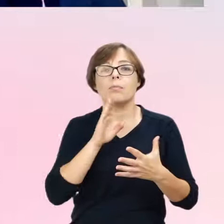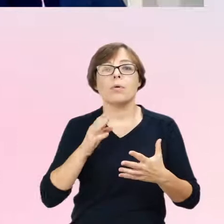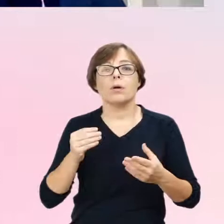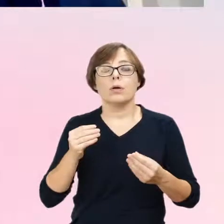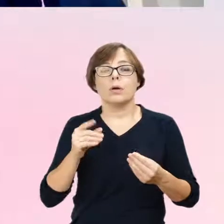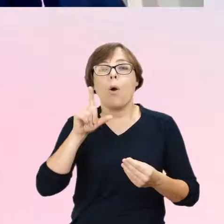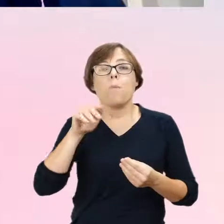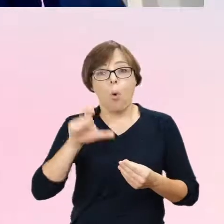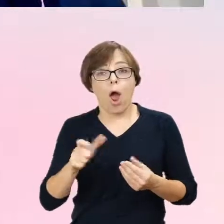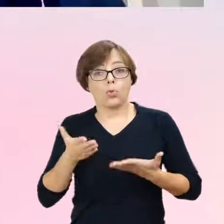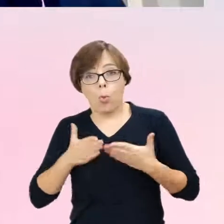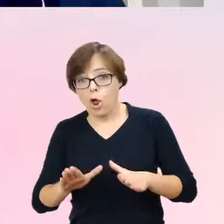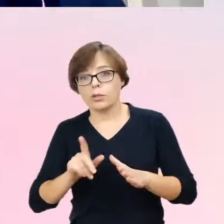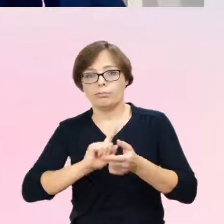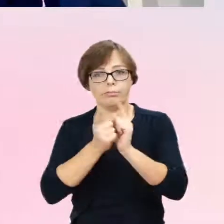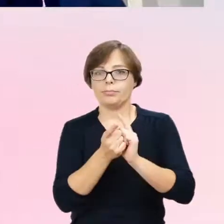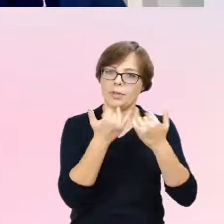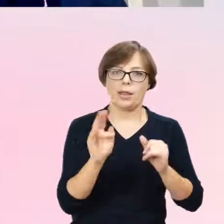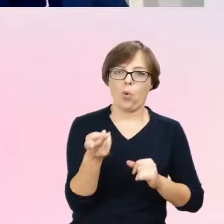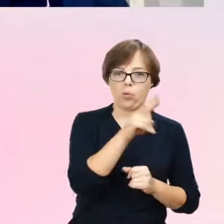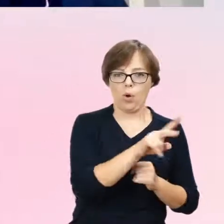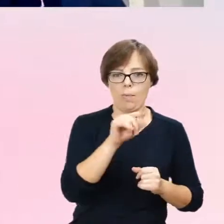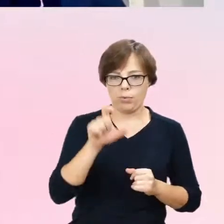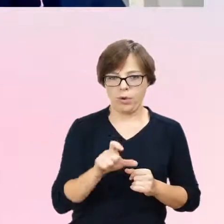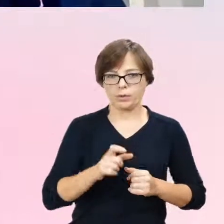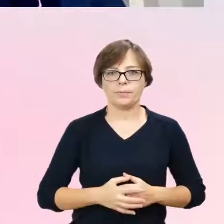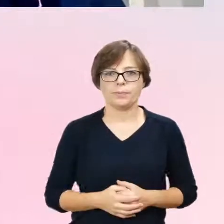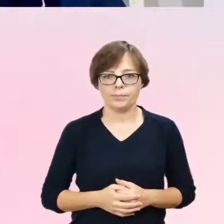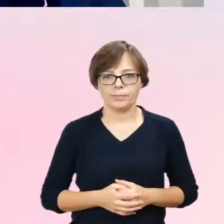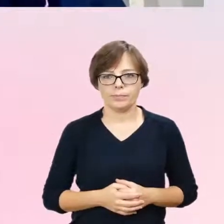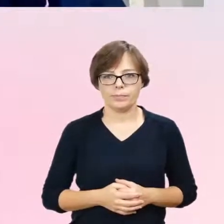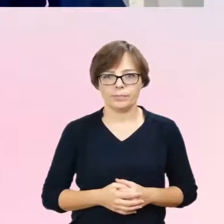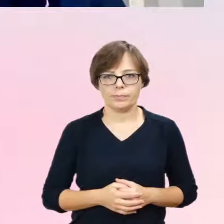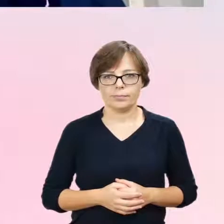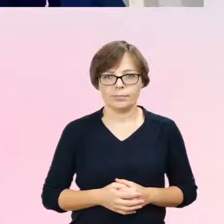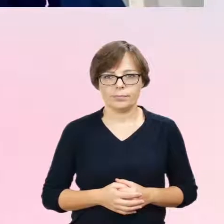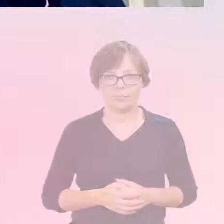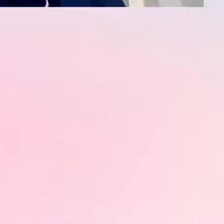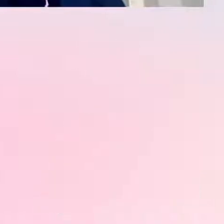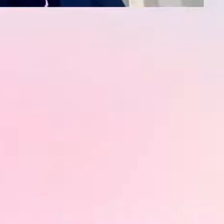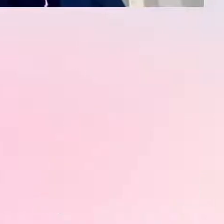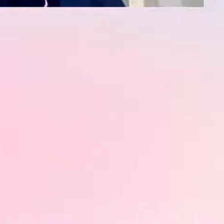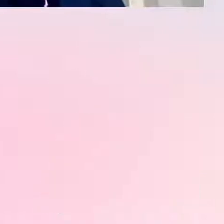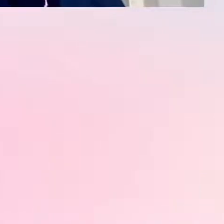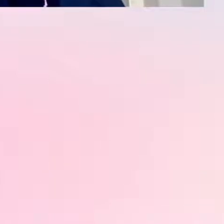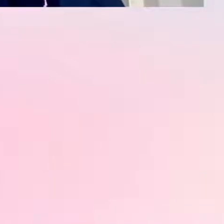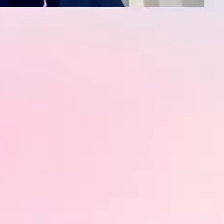to jest właśnie ICD-10.